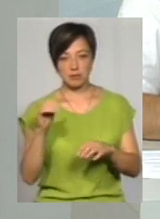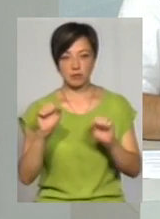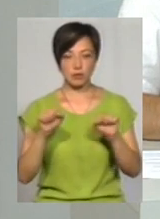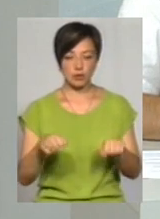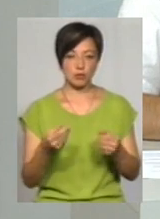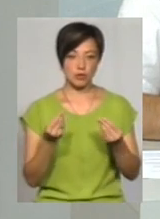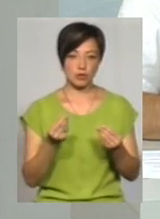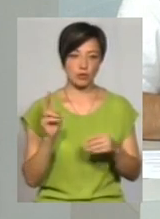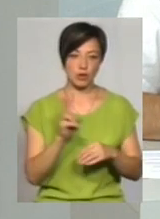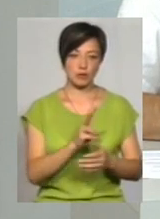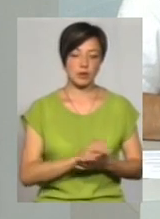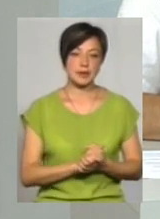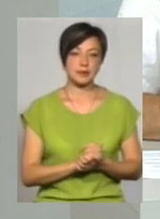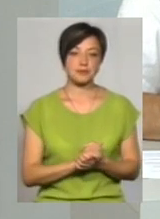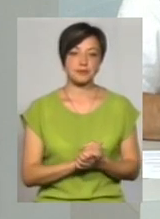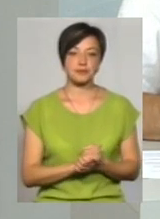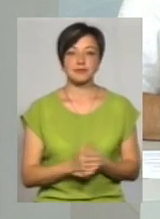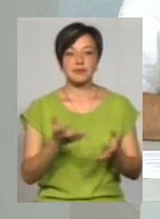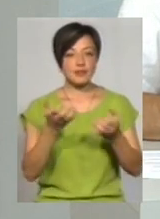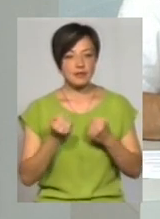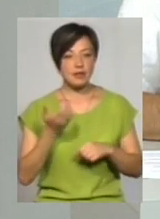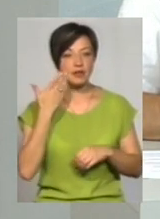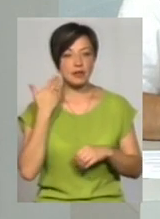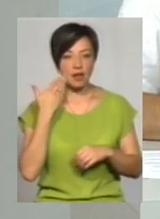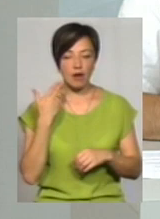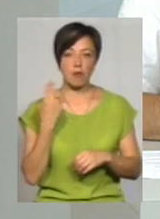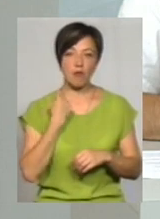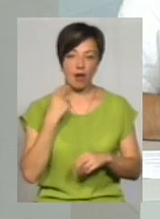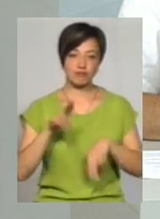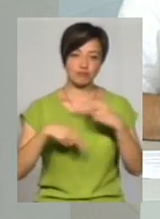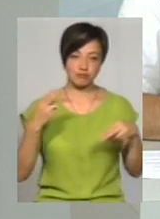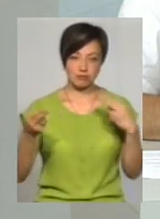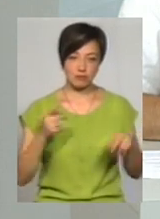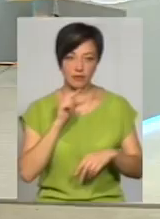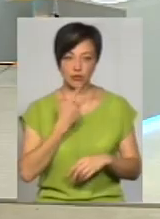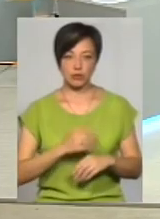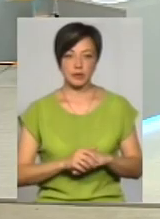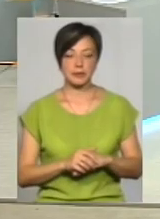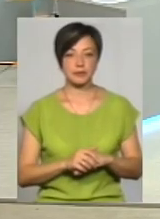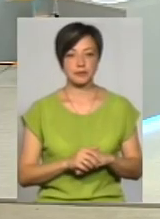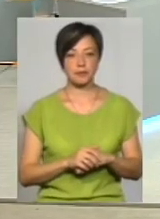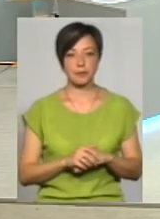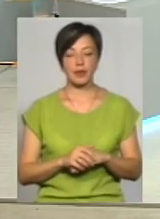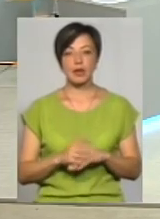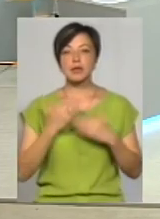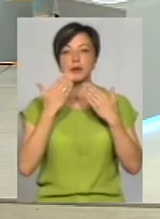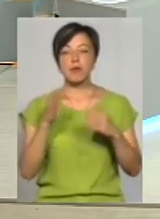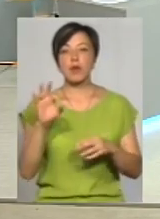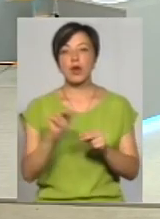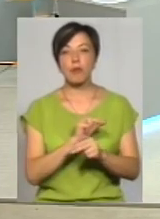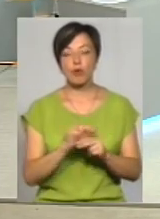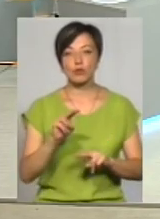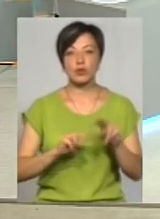тоді взяти ці тролейбуси. Справа в тому, що взяти легко, залізти в борги, а потім їх віддавати. А запитували про ремонт або